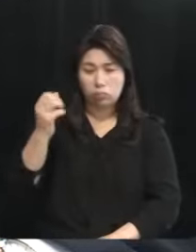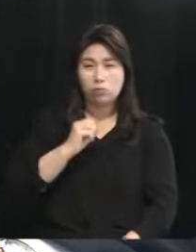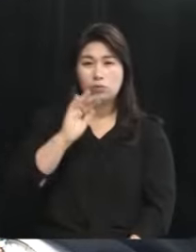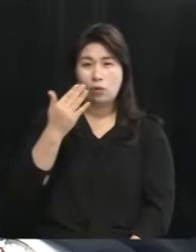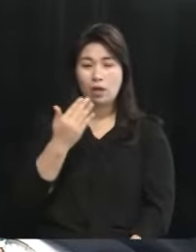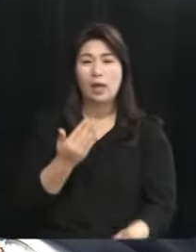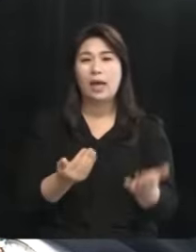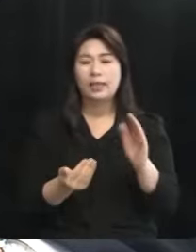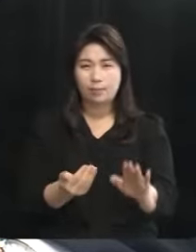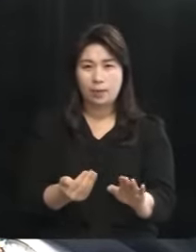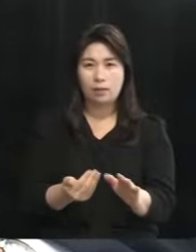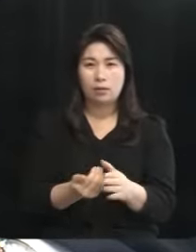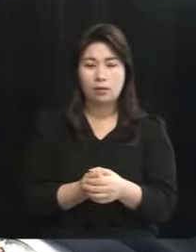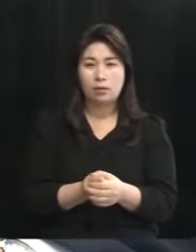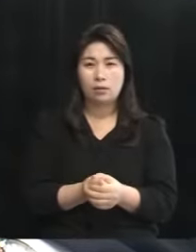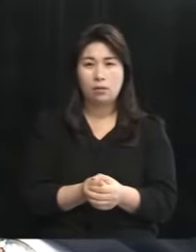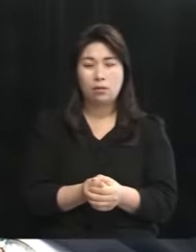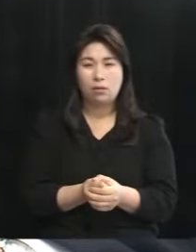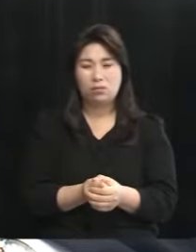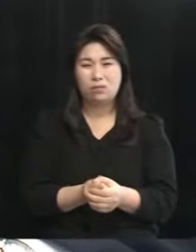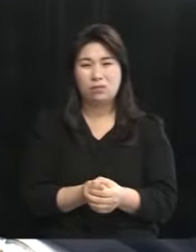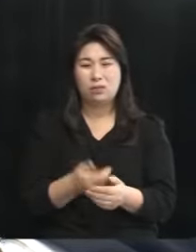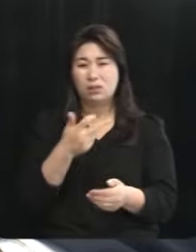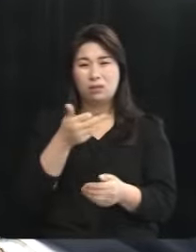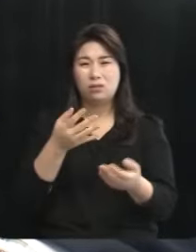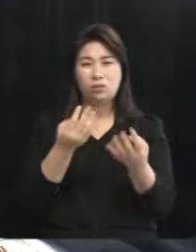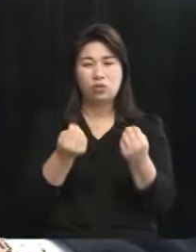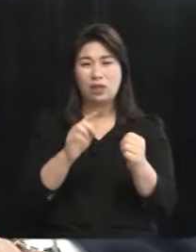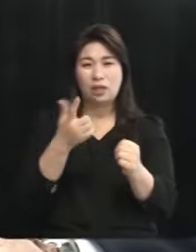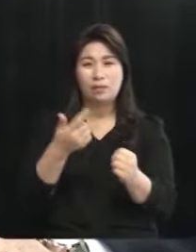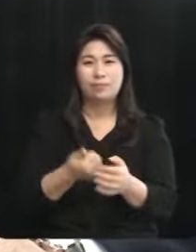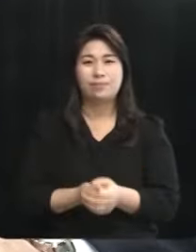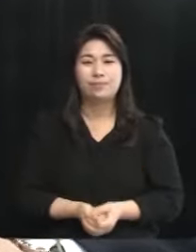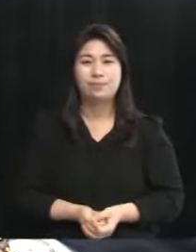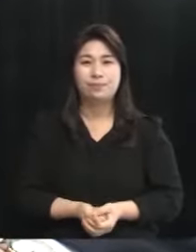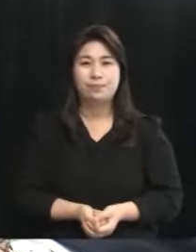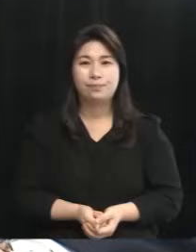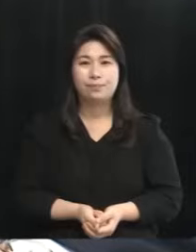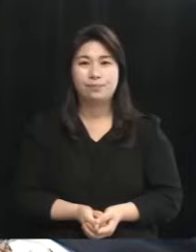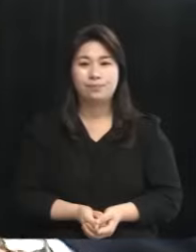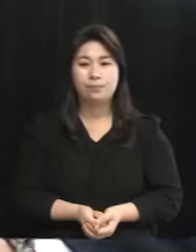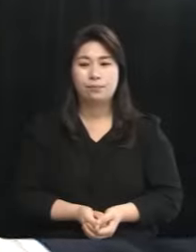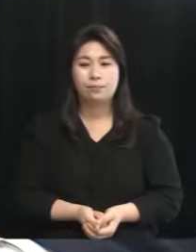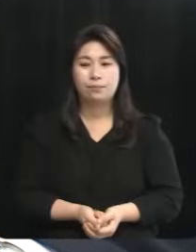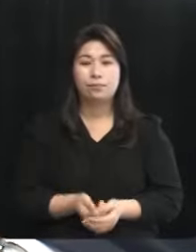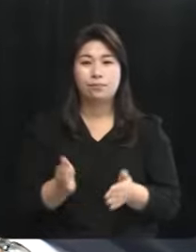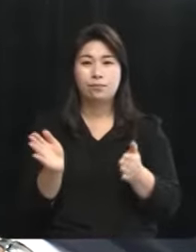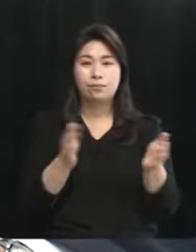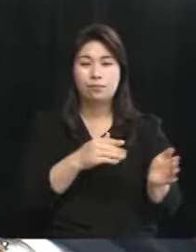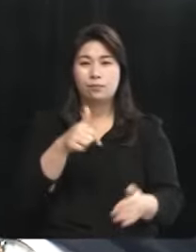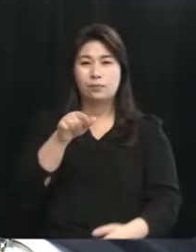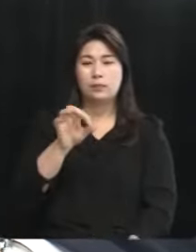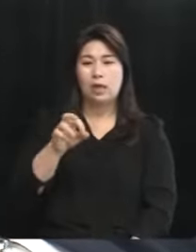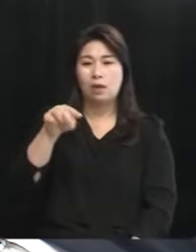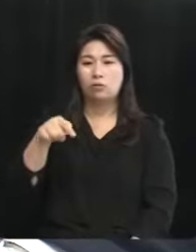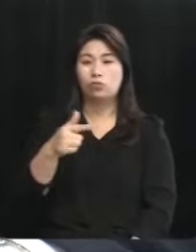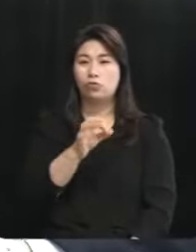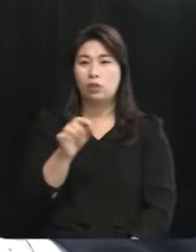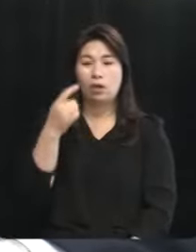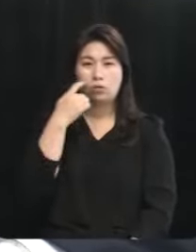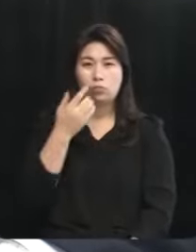그러나 그렇게 유의미한 숫자는 아니다 저는 그렇게 판단하고 있습니다 다음은 강순아 후보께 여쭙겠습니다